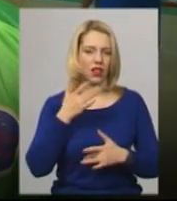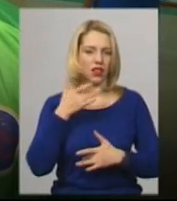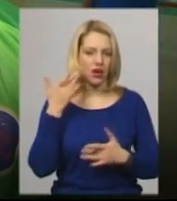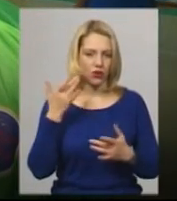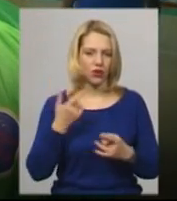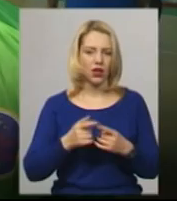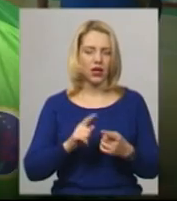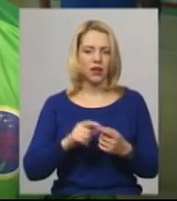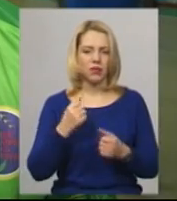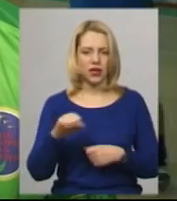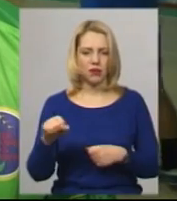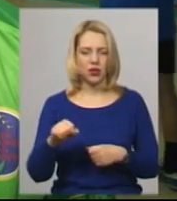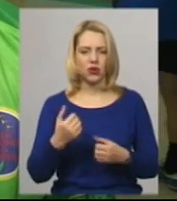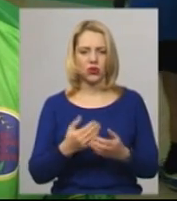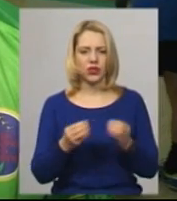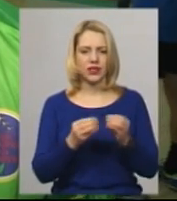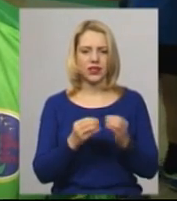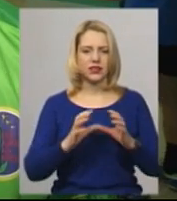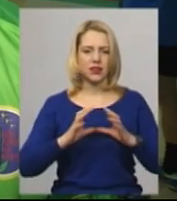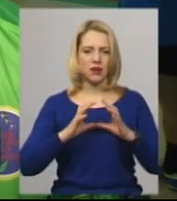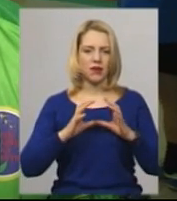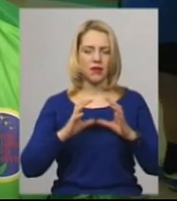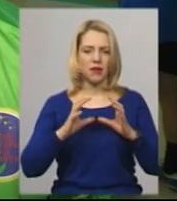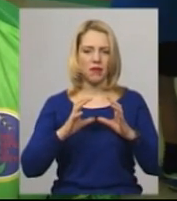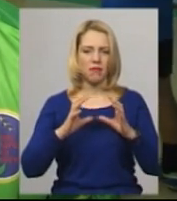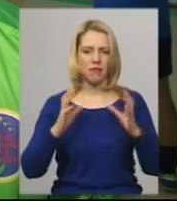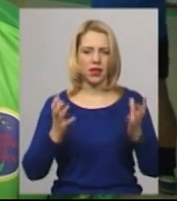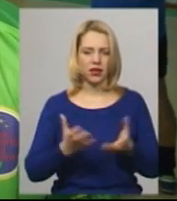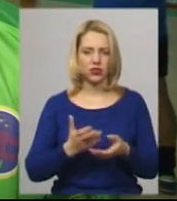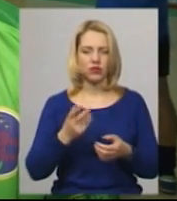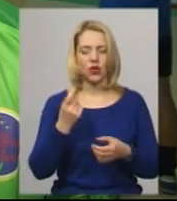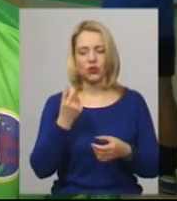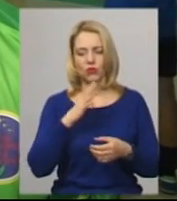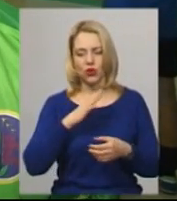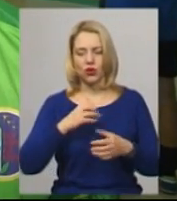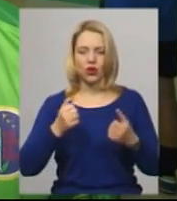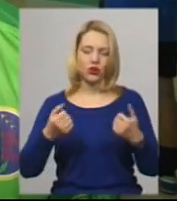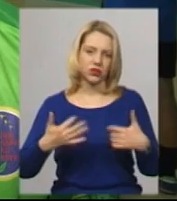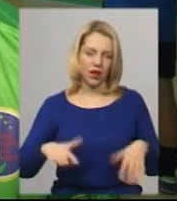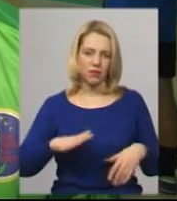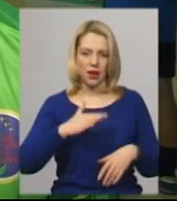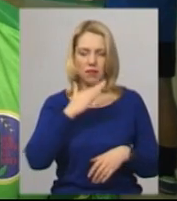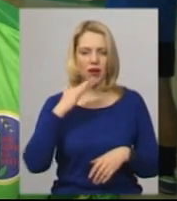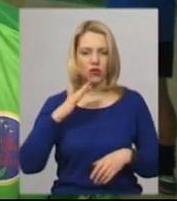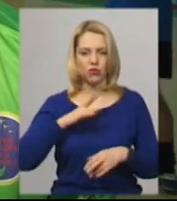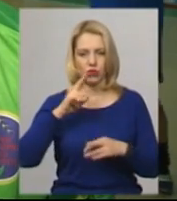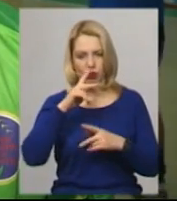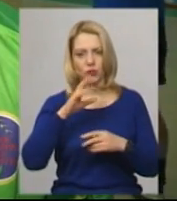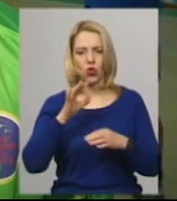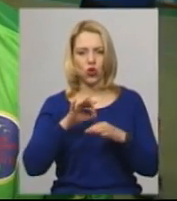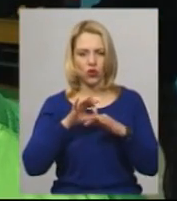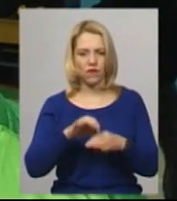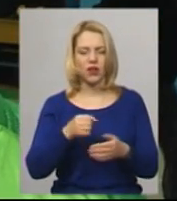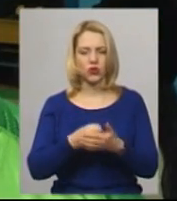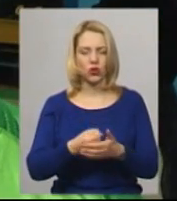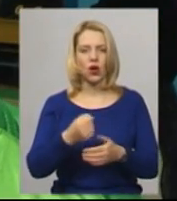з різницею більше десяти м'ячів. Другу партію трошки ми розслабилися, багато помилок побили, але довели гру до перемоги. 2